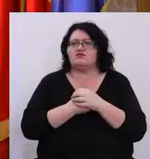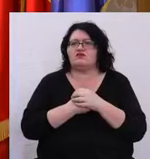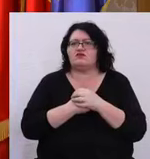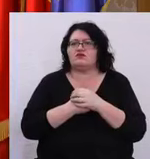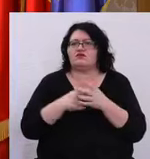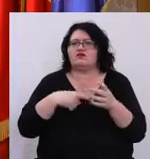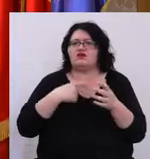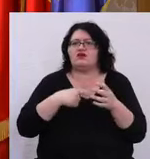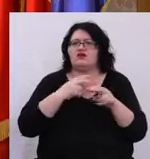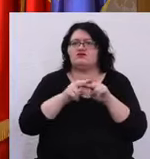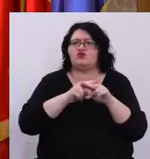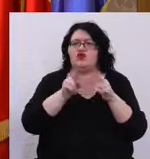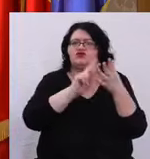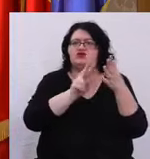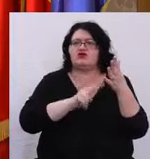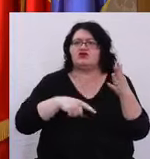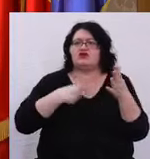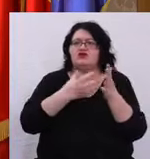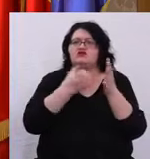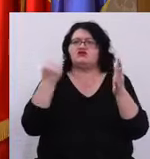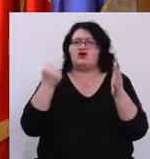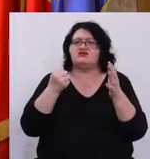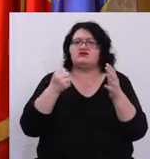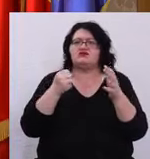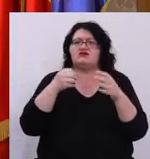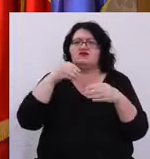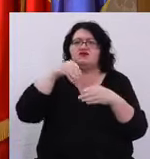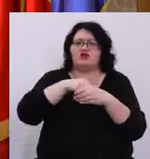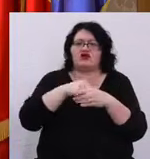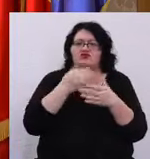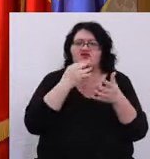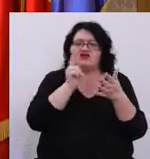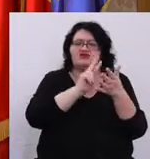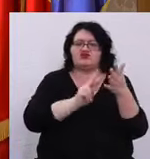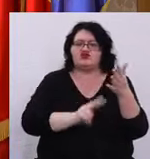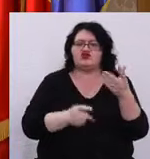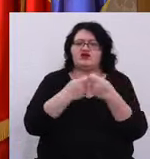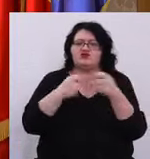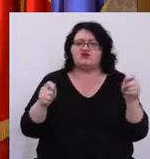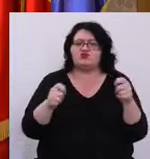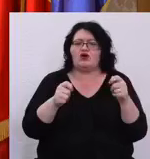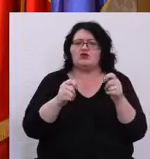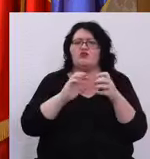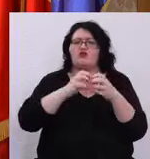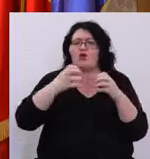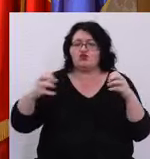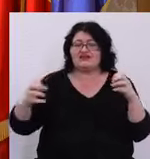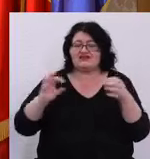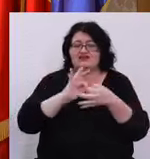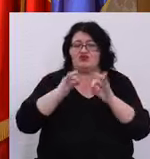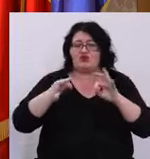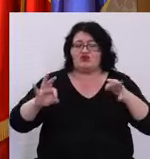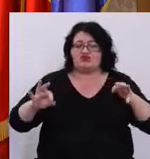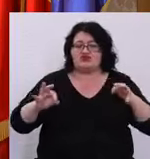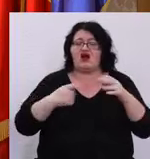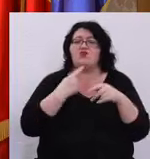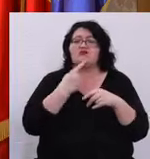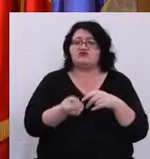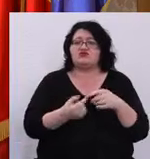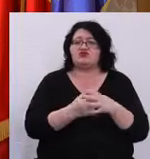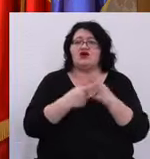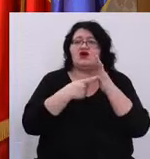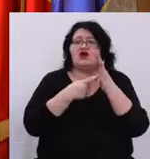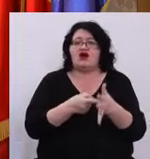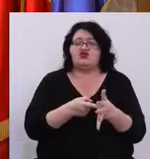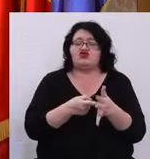Este așa cum ați citat-o Este scoasă din context Aș vrea să citesc toată propoziția Am spus că